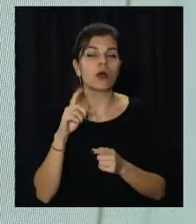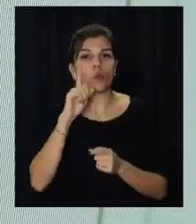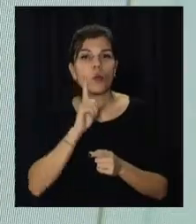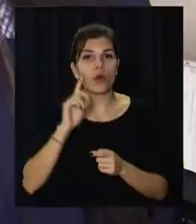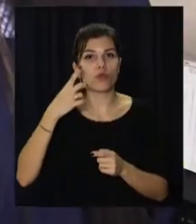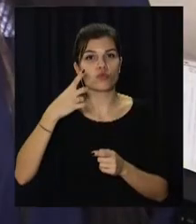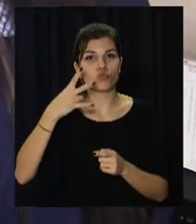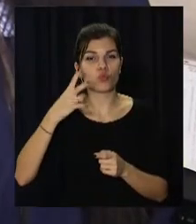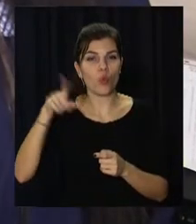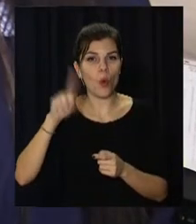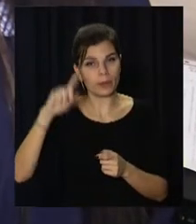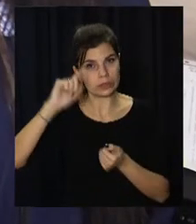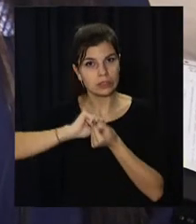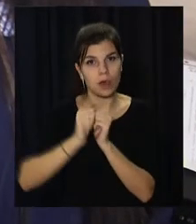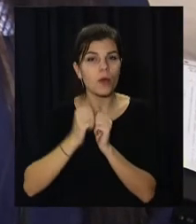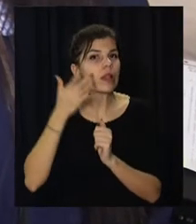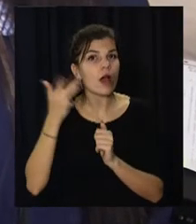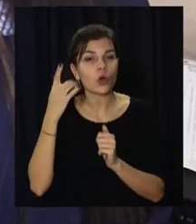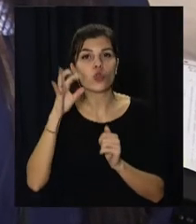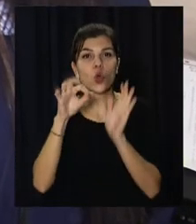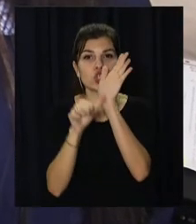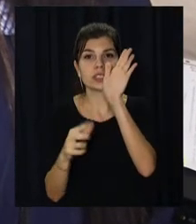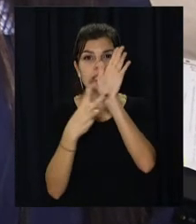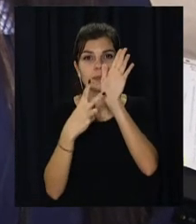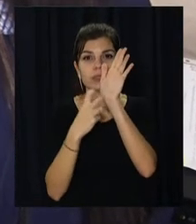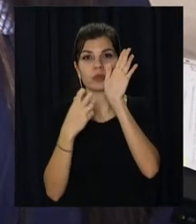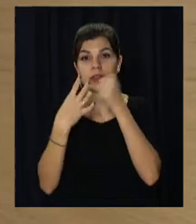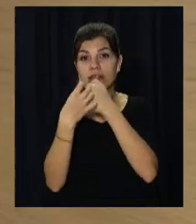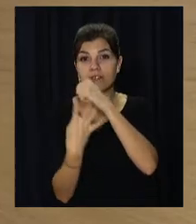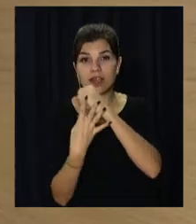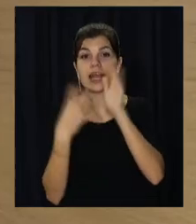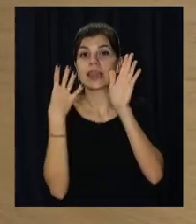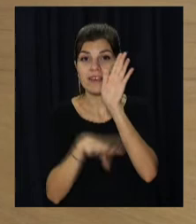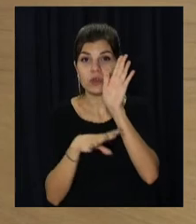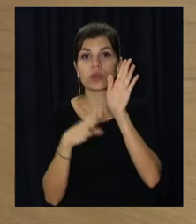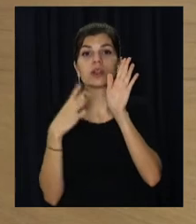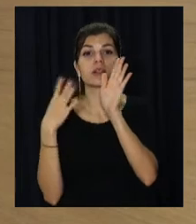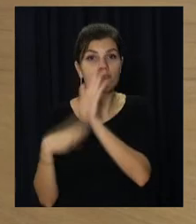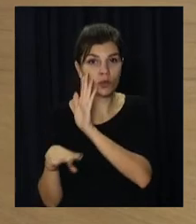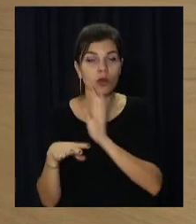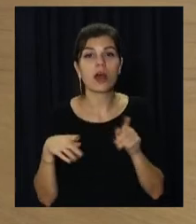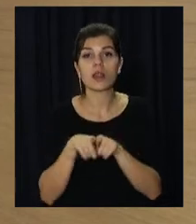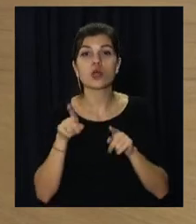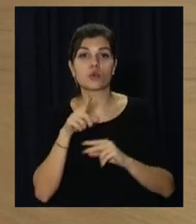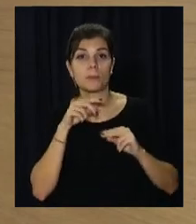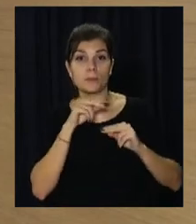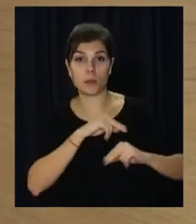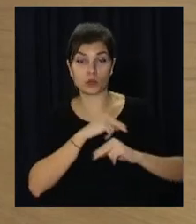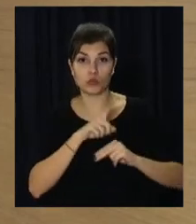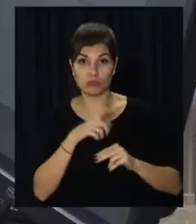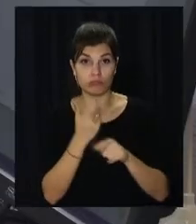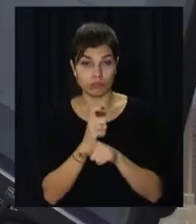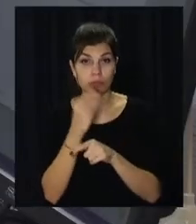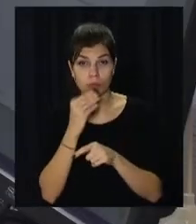IVR – Interactive Voice Response. Тобто відповіді на деякі запитання записані попередньо. Це дозволяє клієнтам самостійно